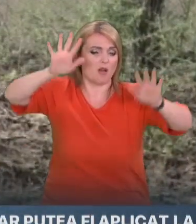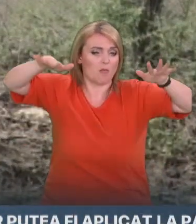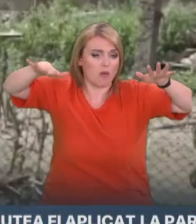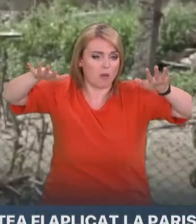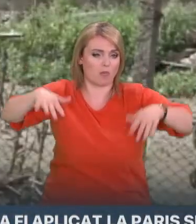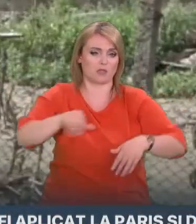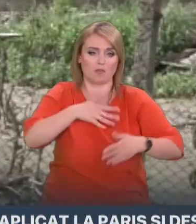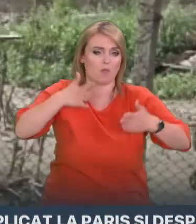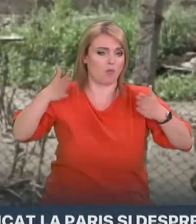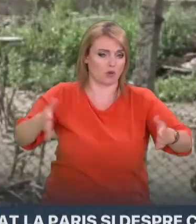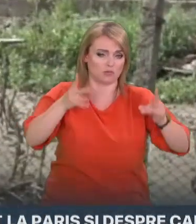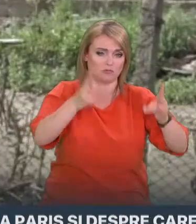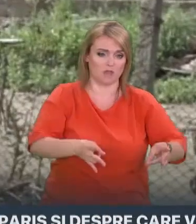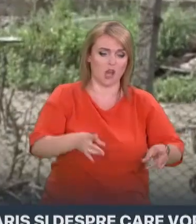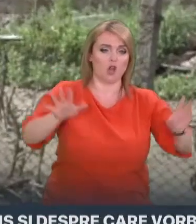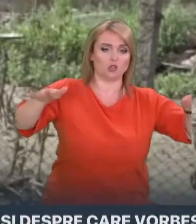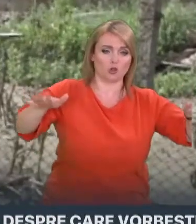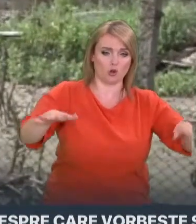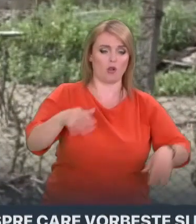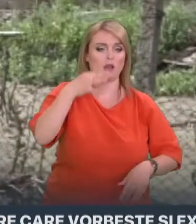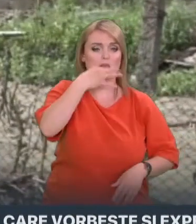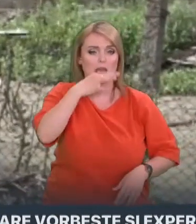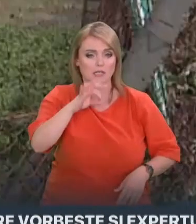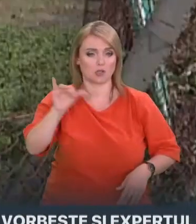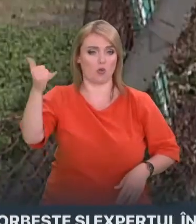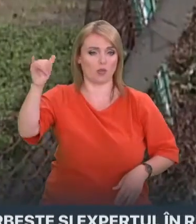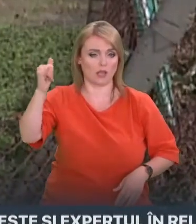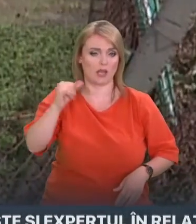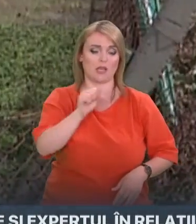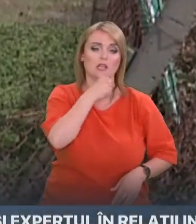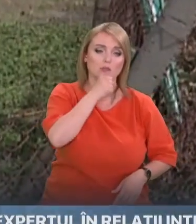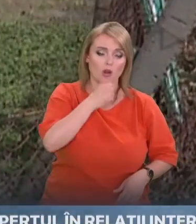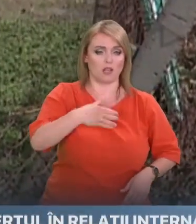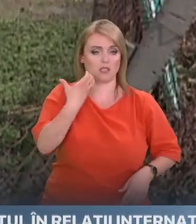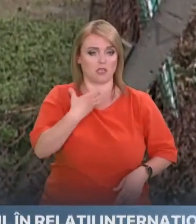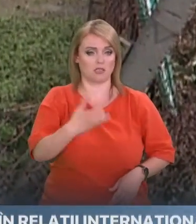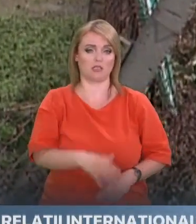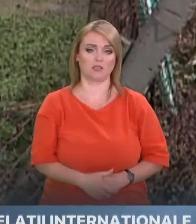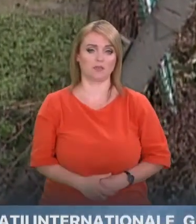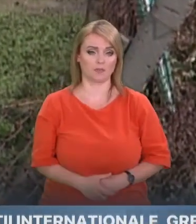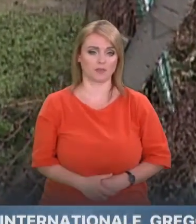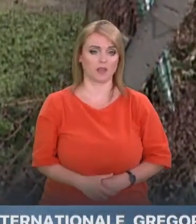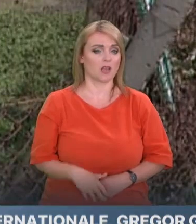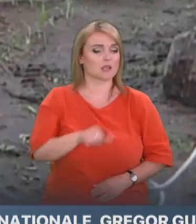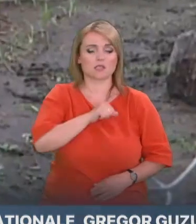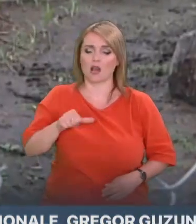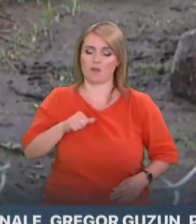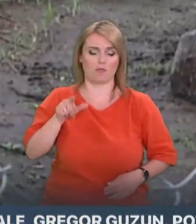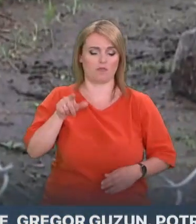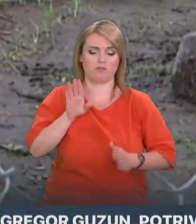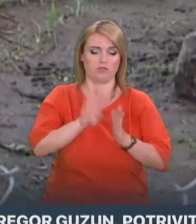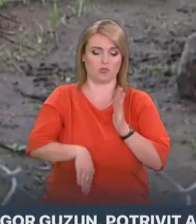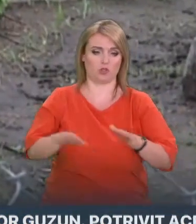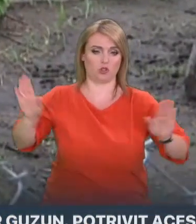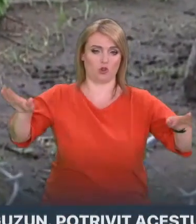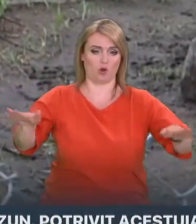raioanele Soroca, Edineț, Ungheni, Nisporeni și Strășeni. Cele mai mari suprafețe distruse de ploile cu grindină au fost cele din raionul Soroca.